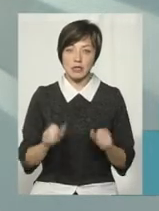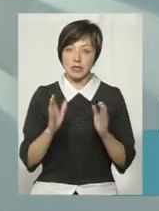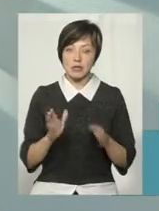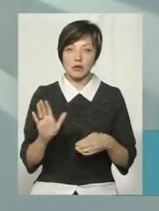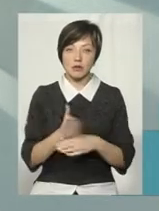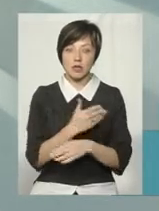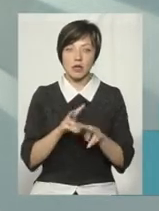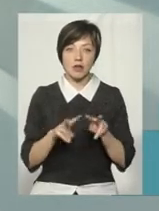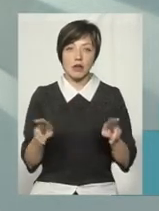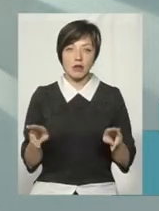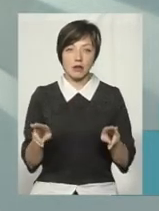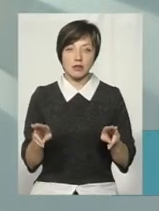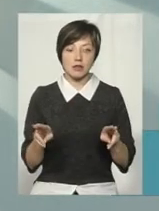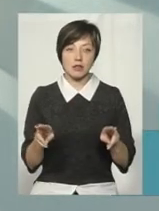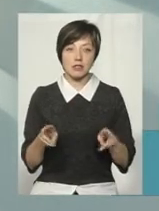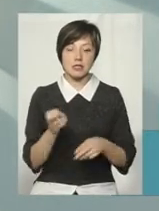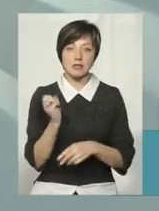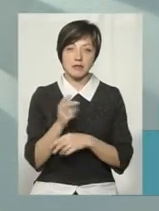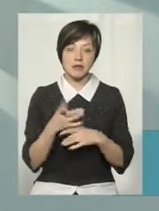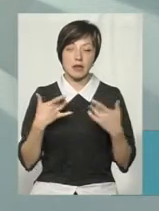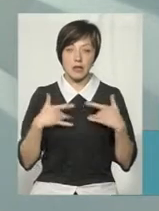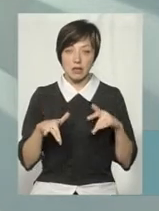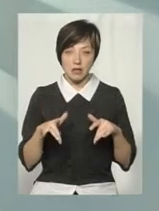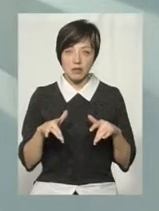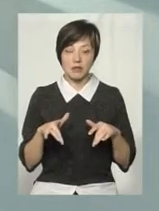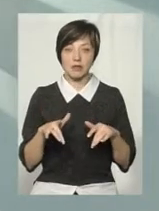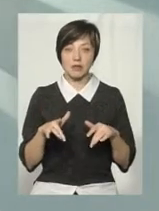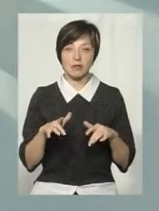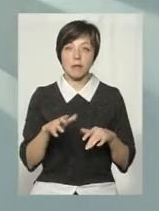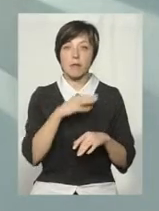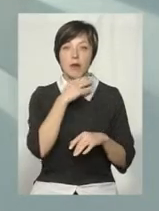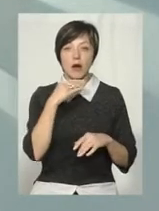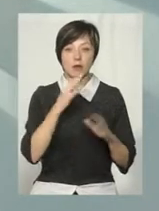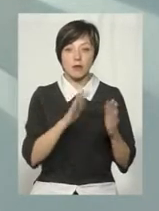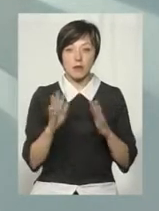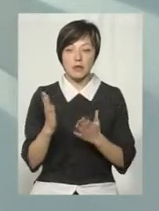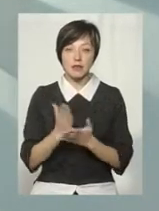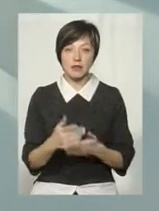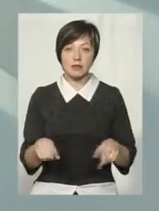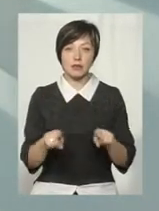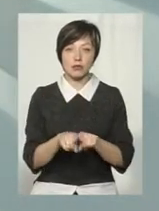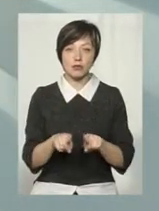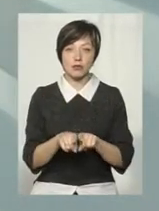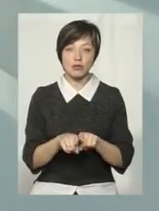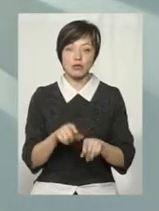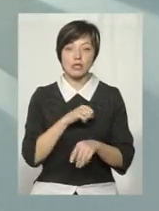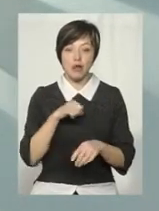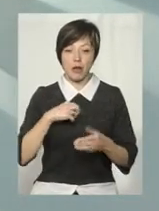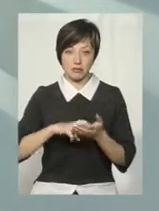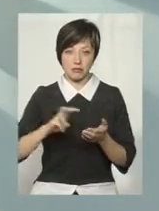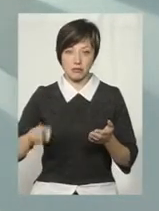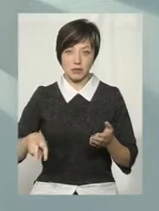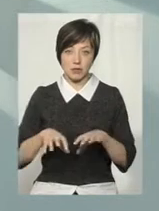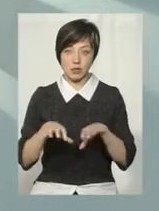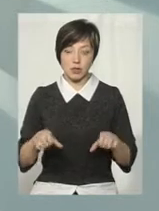полетіли в якості, що їх звільнили. В принципі, багато випадків є таких, що посадовці самі йдуть з посад,